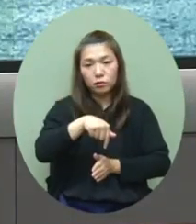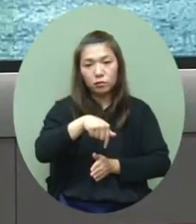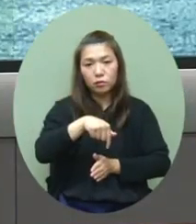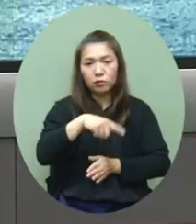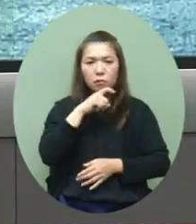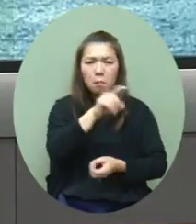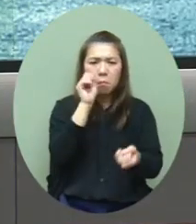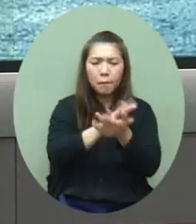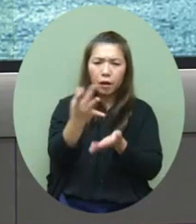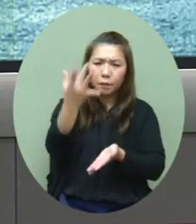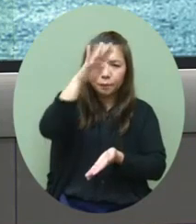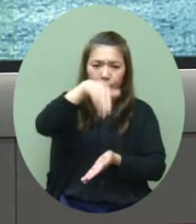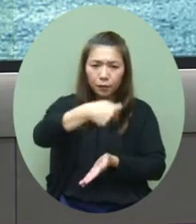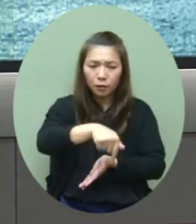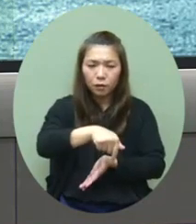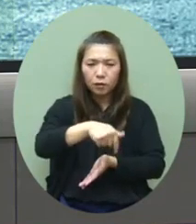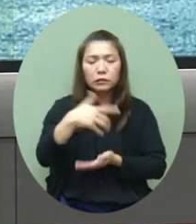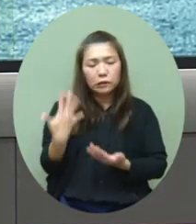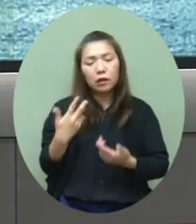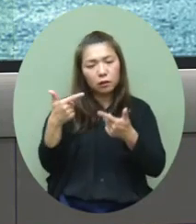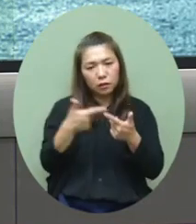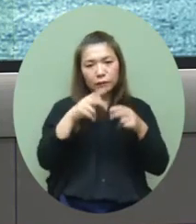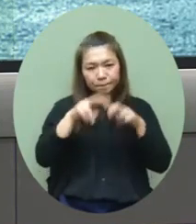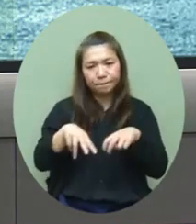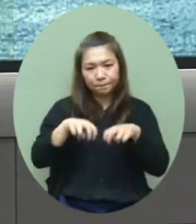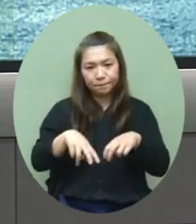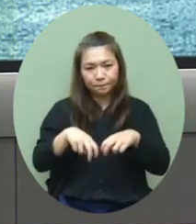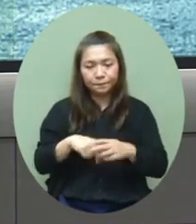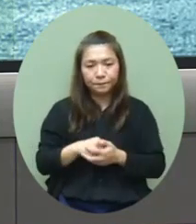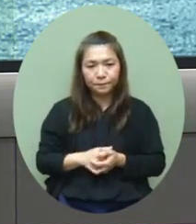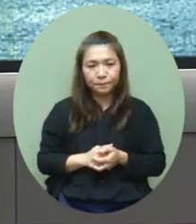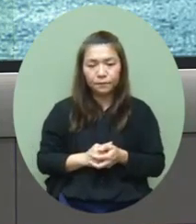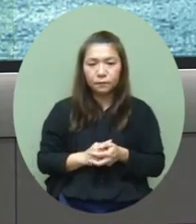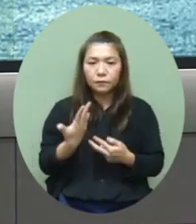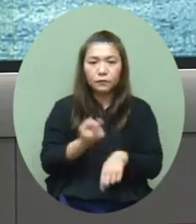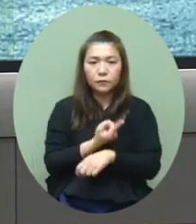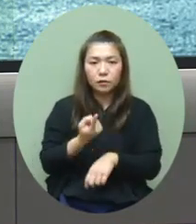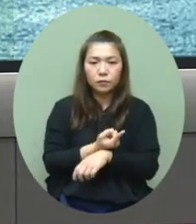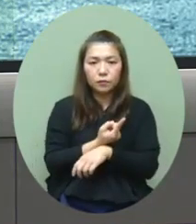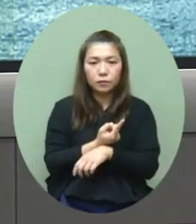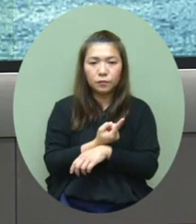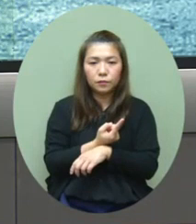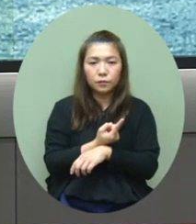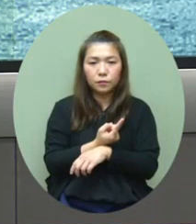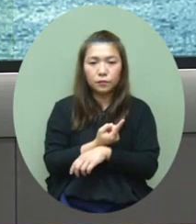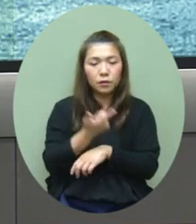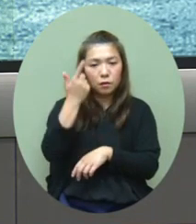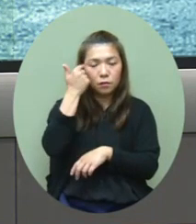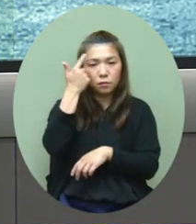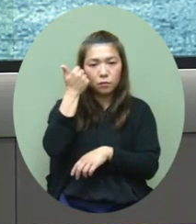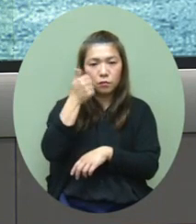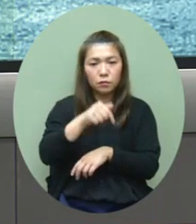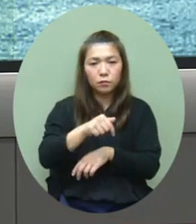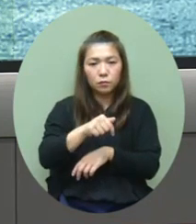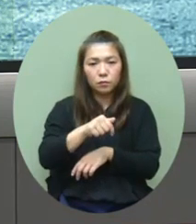感染源頭其實我們現在都是在調查當中的所以暫時來說我們都是希望就